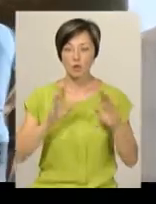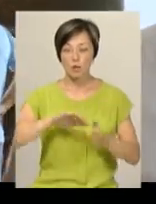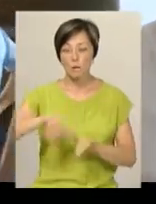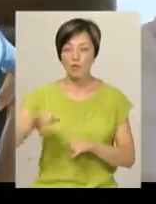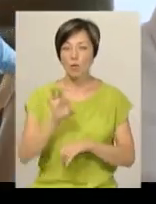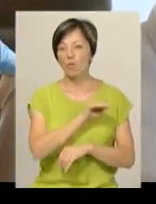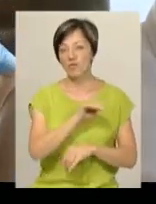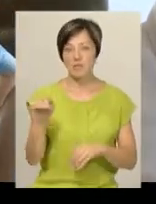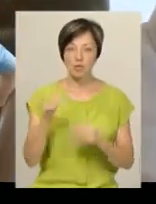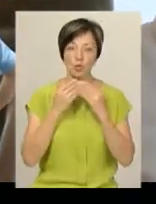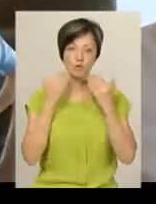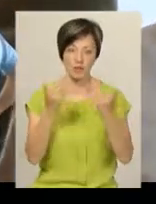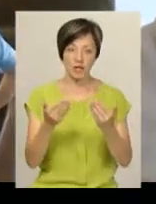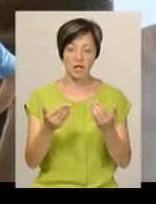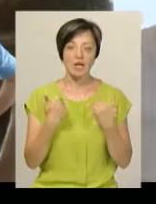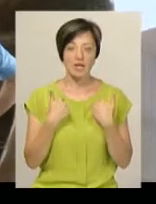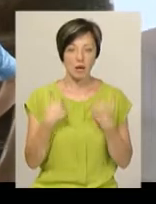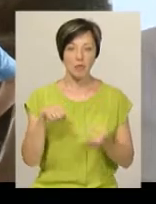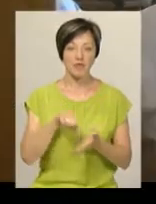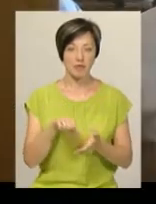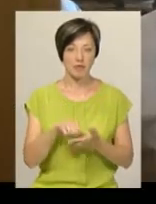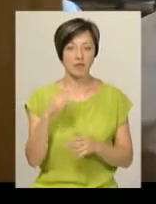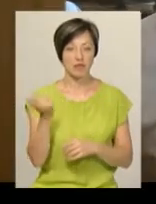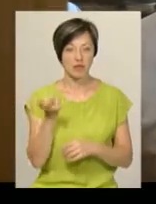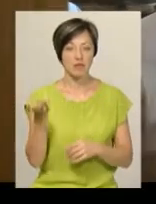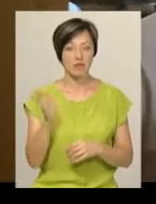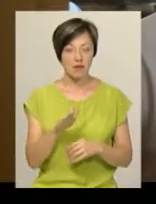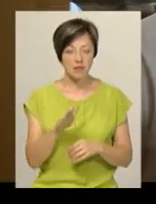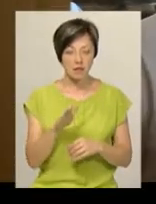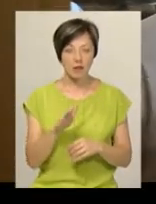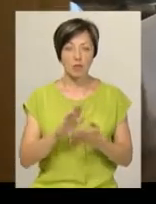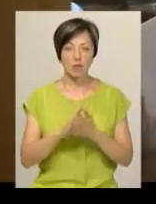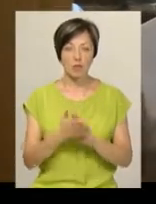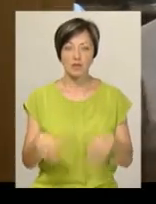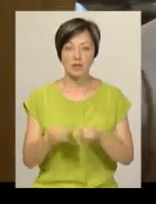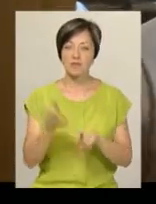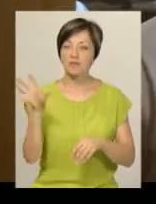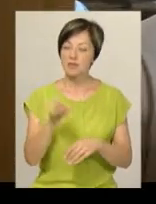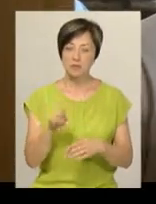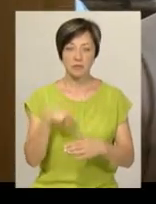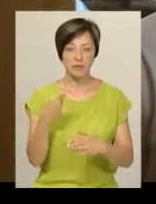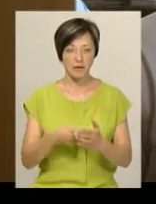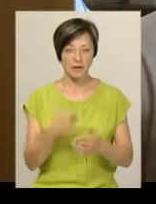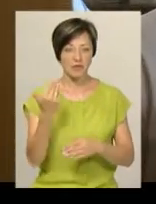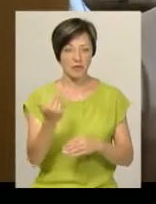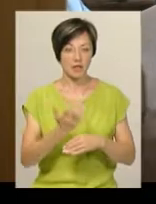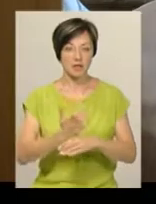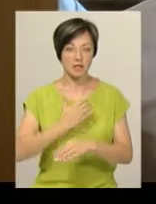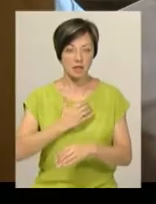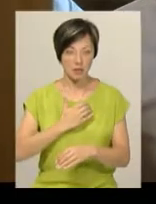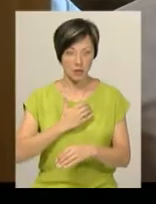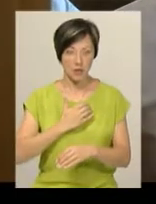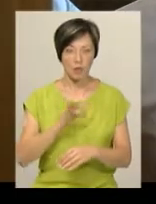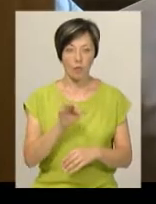після офіційного звернення. Я представник власника. Давайте ми домовимося так. Всі питання ви надсилаєте